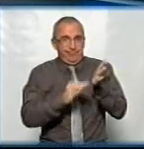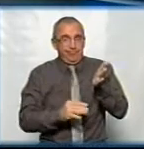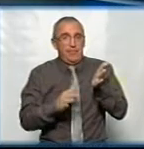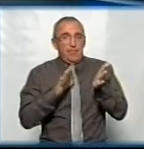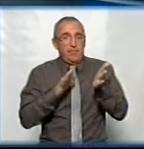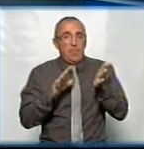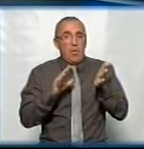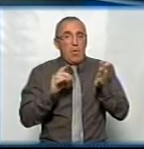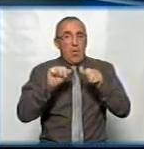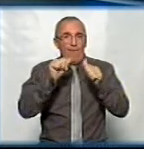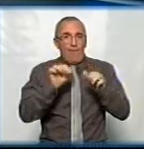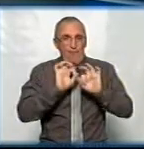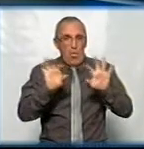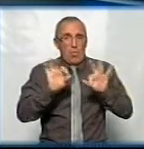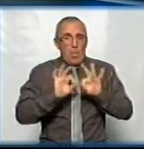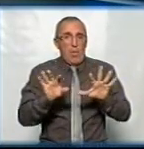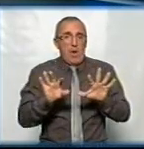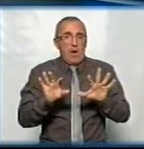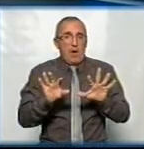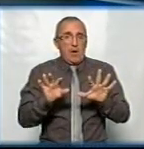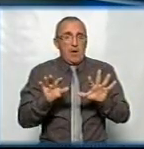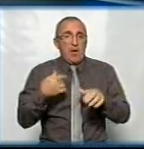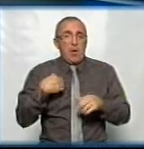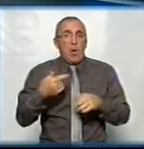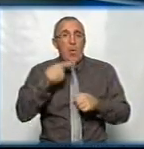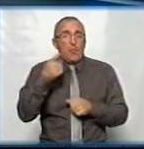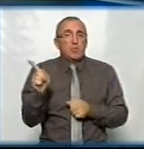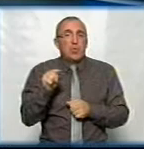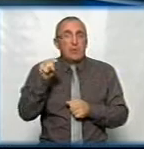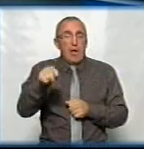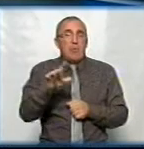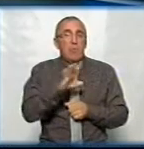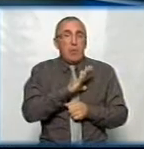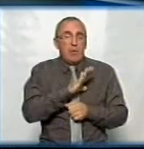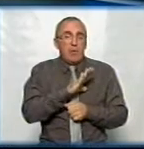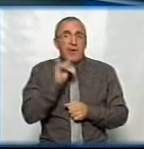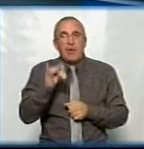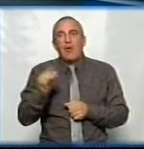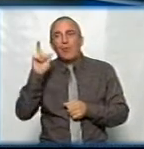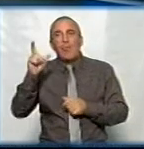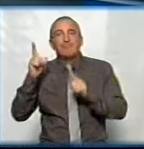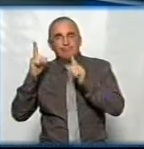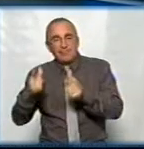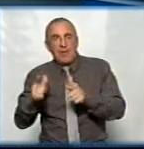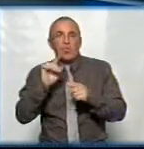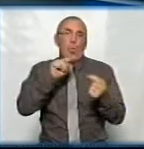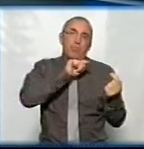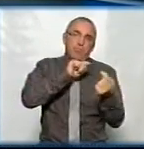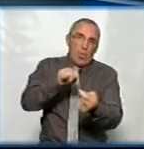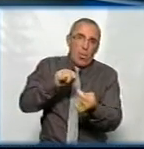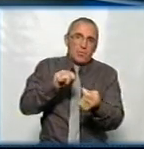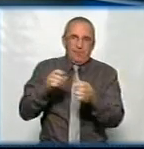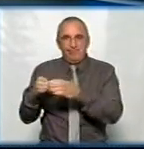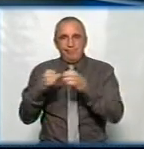таке саме формулювання, тому що я вже говорила про те, що там були і прихильники, ті, хто за, і ті, хто був